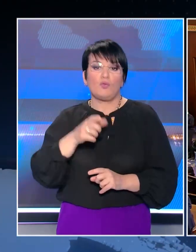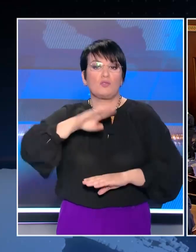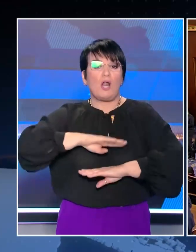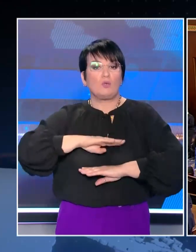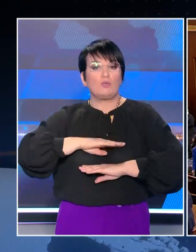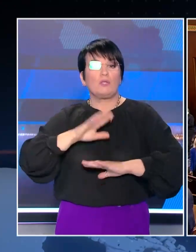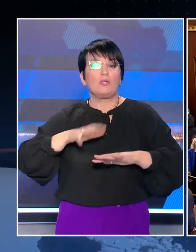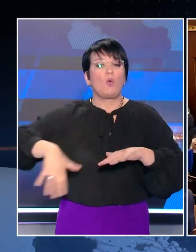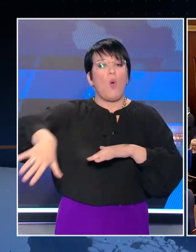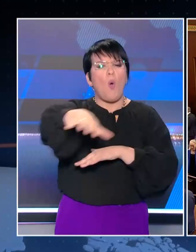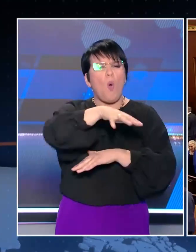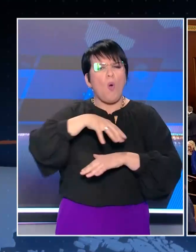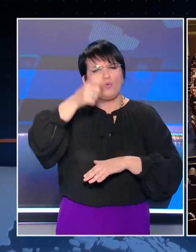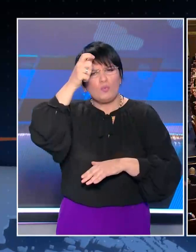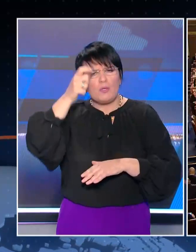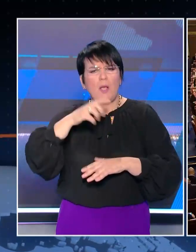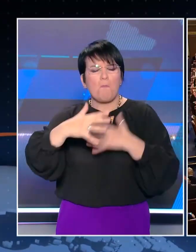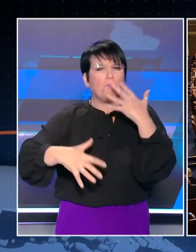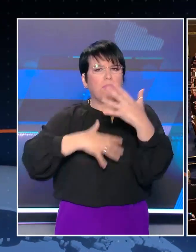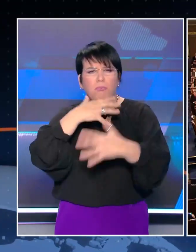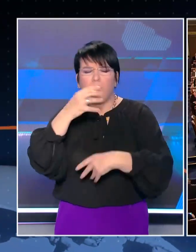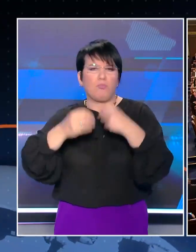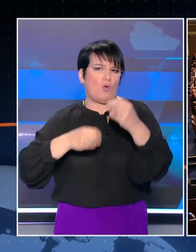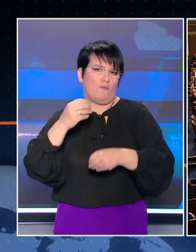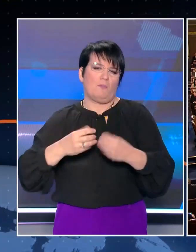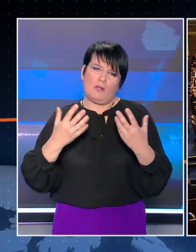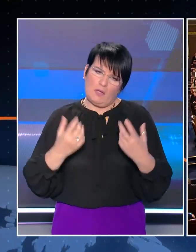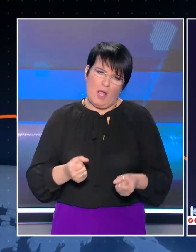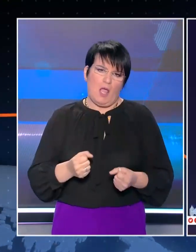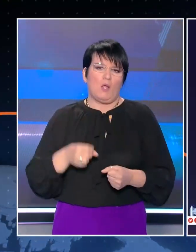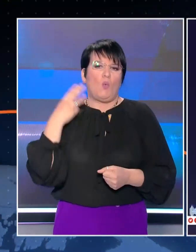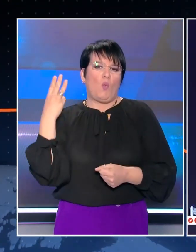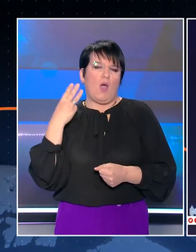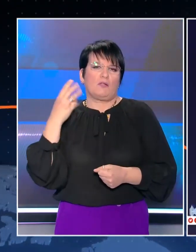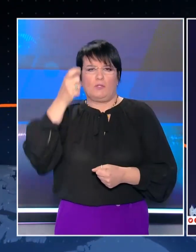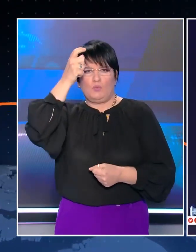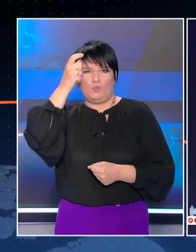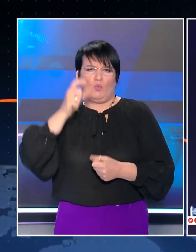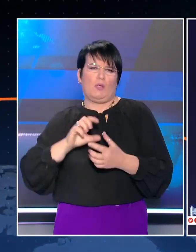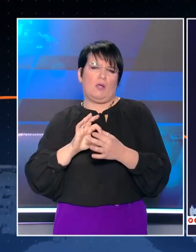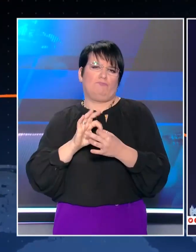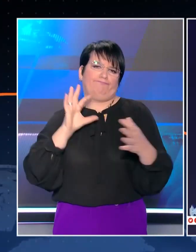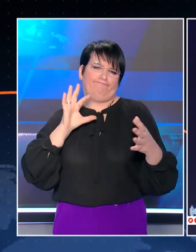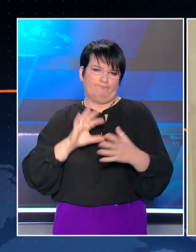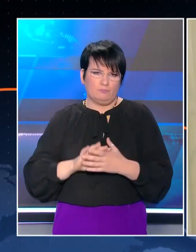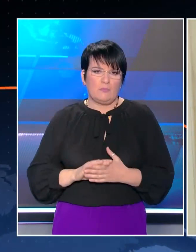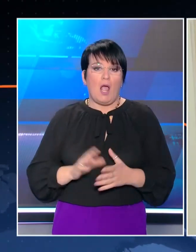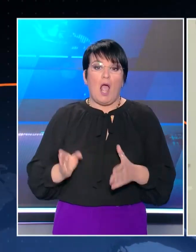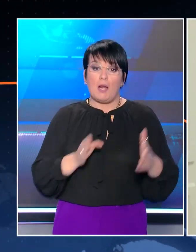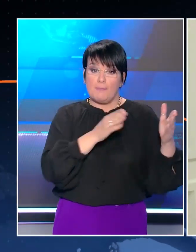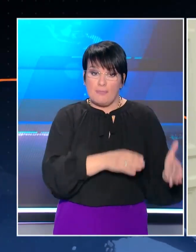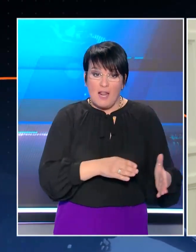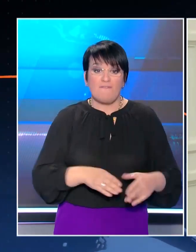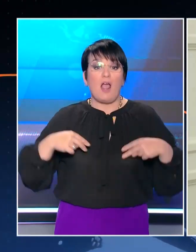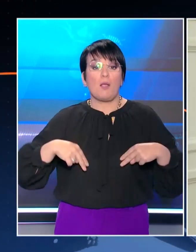Τουρκίας στην ευρύτερη περιοχή έχει δημιουργήσει σοβαρά προβλήματα στις σχέσεις Ουάσινγκτον-Άγκυρας. Αυστηρό μήνυμα στην Άγκυρα για